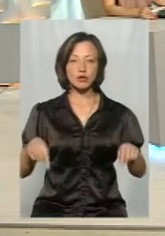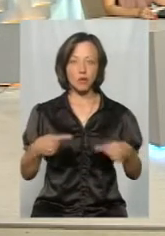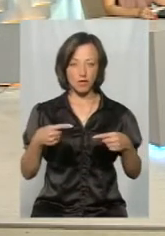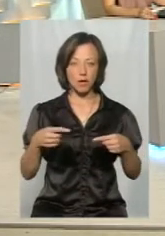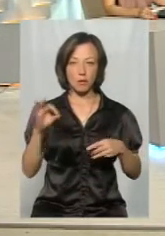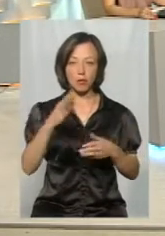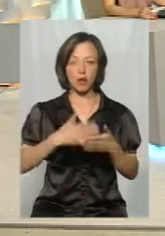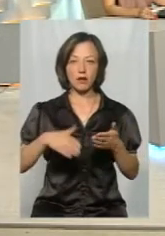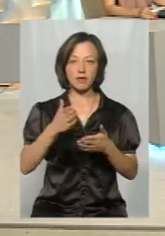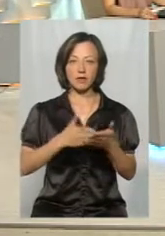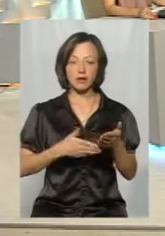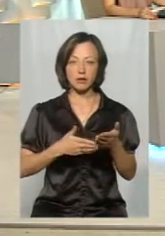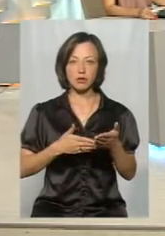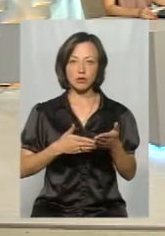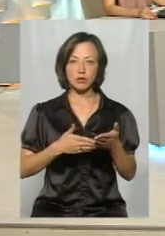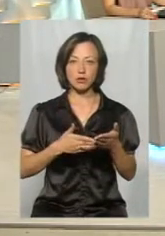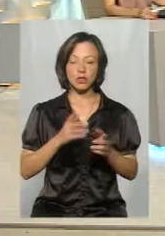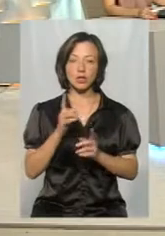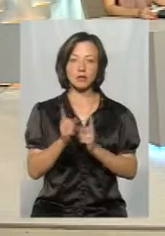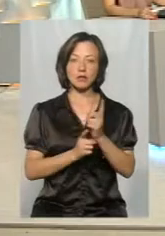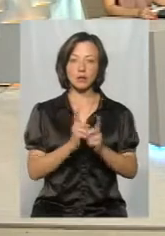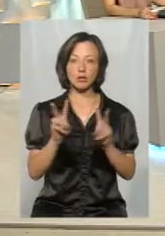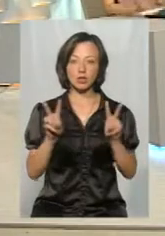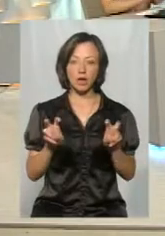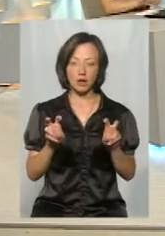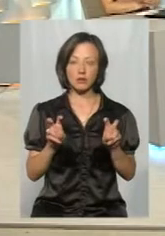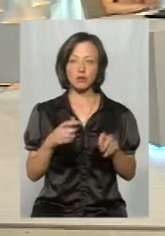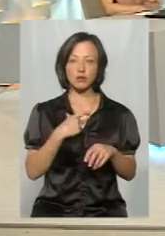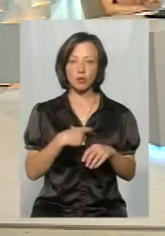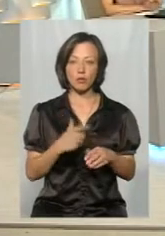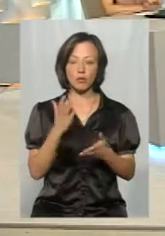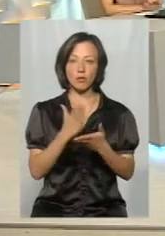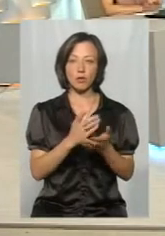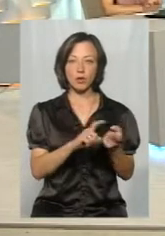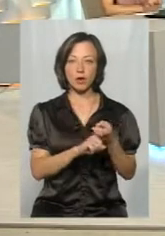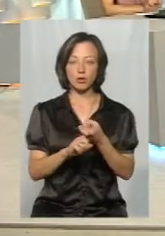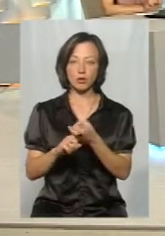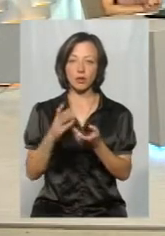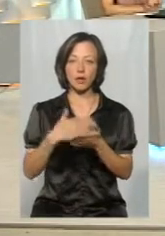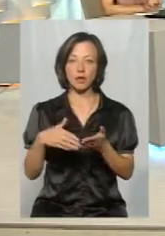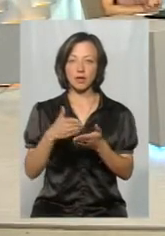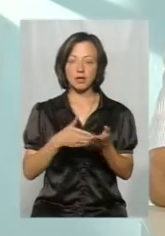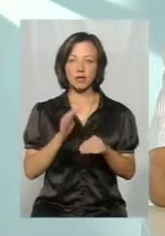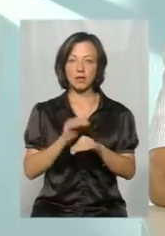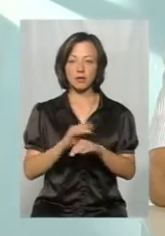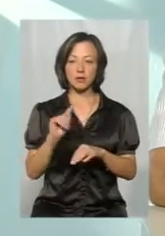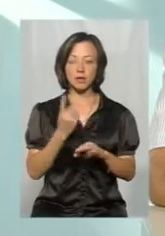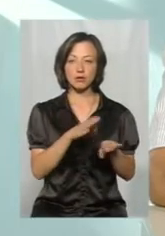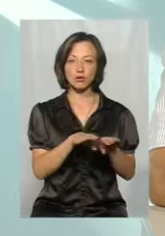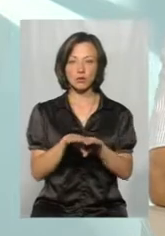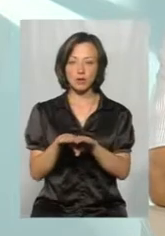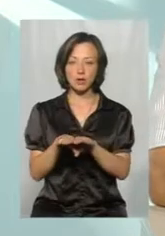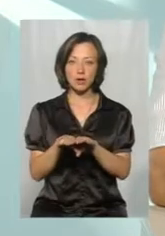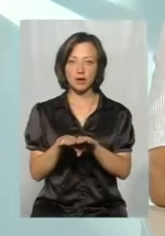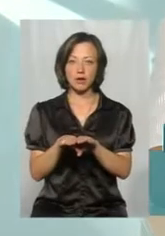ліквідацію чи зміну назви, яка за собою потягнула ліквідацію фактично першого ступеня. Так,